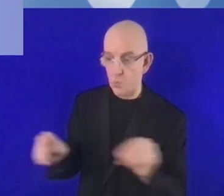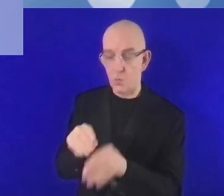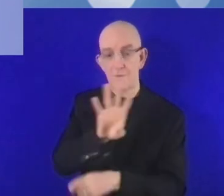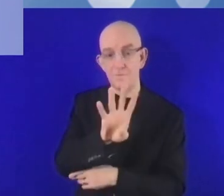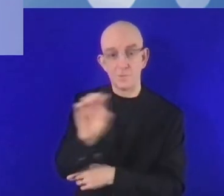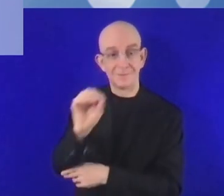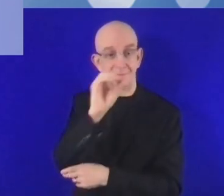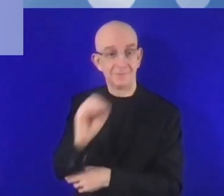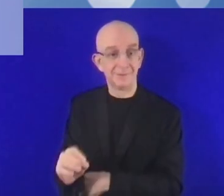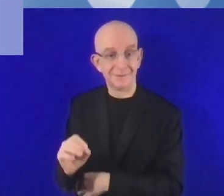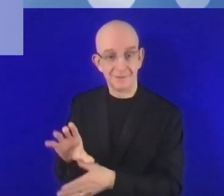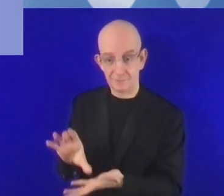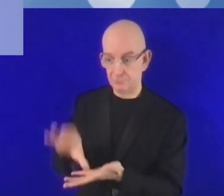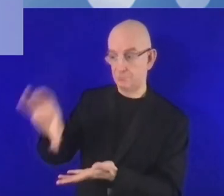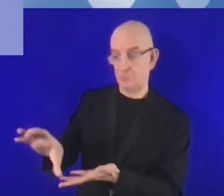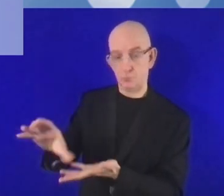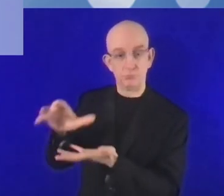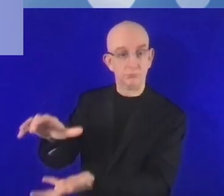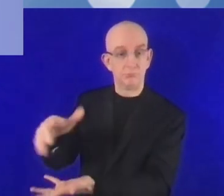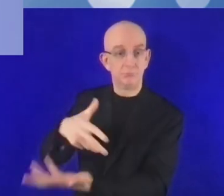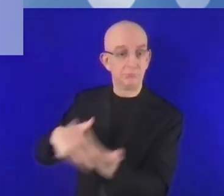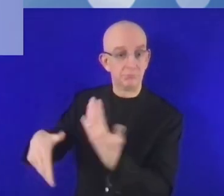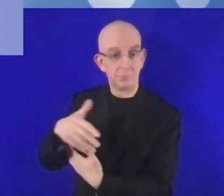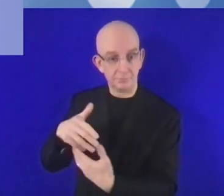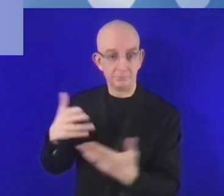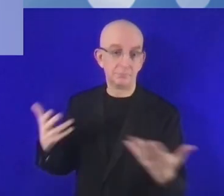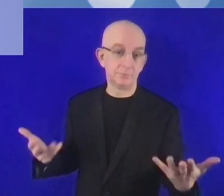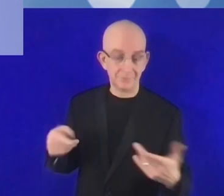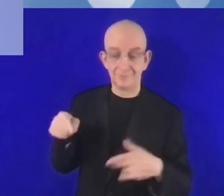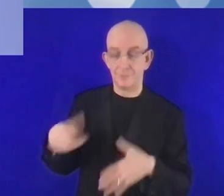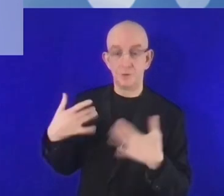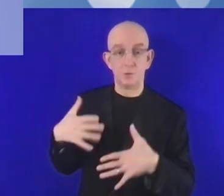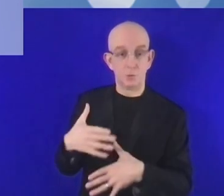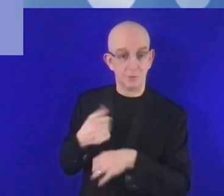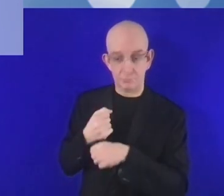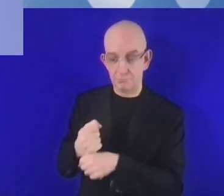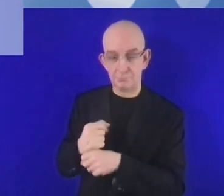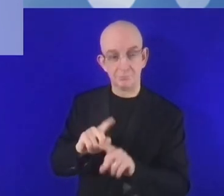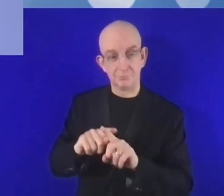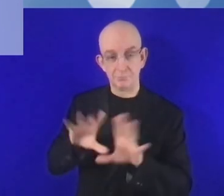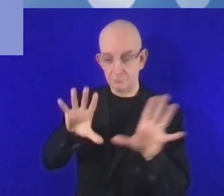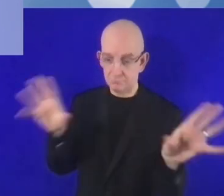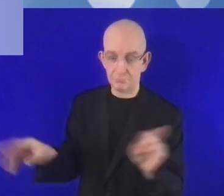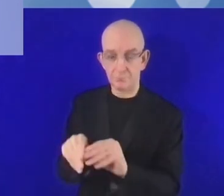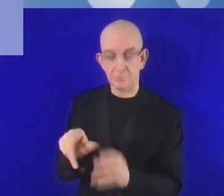الكثير من العملين والموظفين. ويمكن القول أن سنوياً